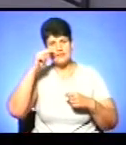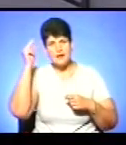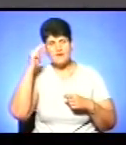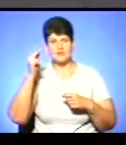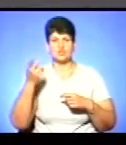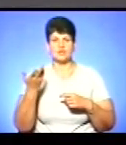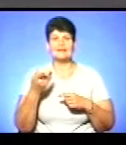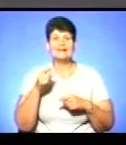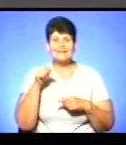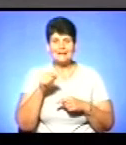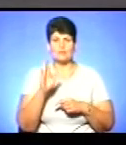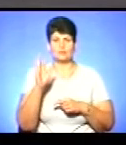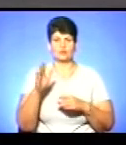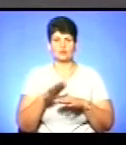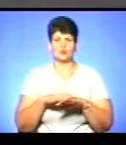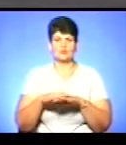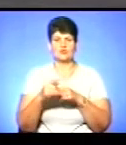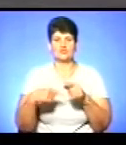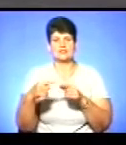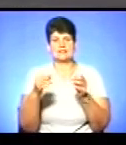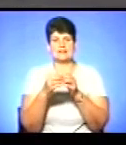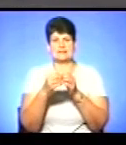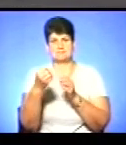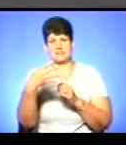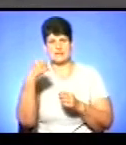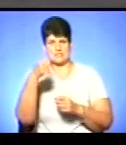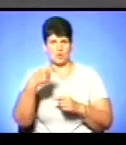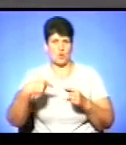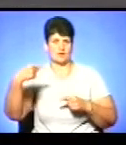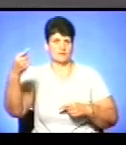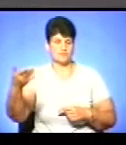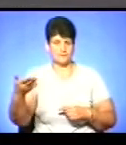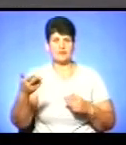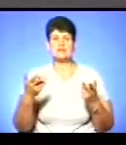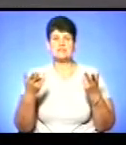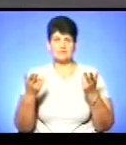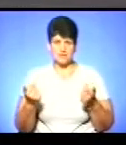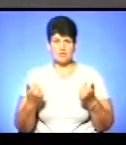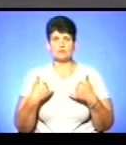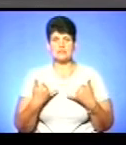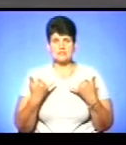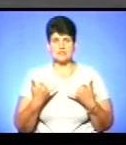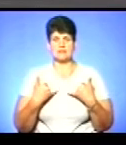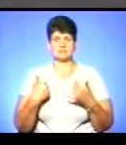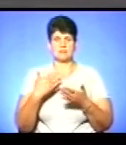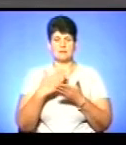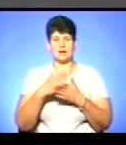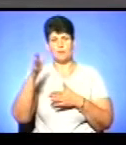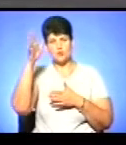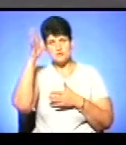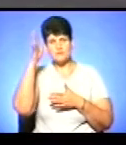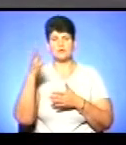такими буде суспільство через буквально 10-15-20 років. Звичайно, ми зараз маємо освіту, яка